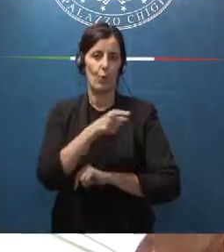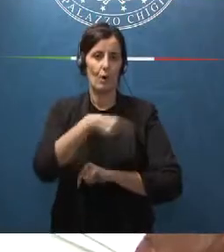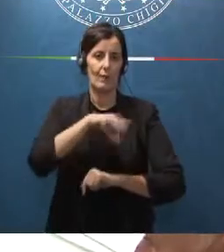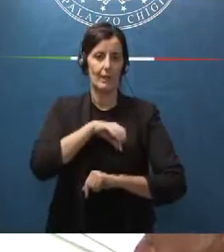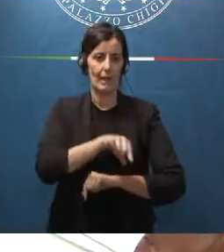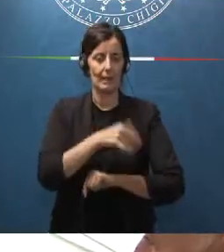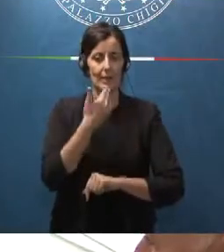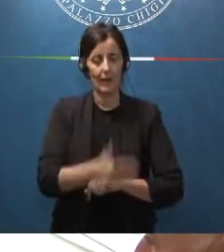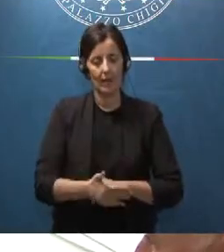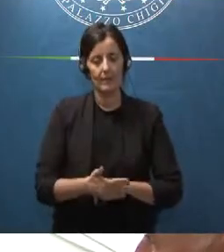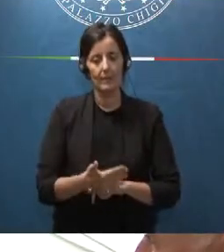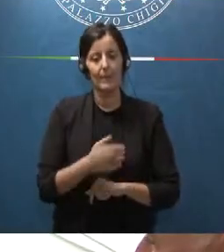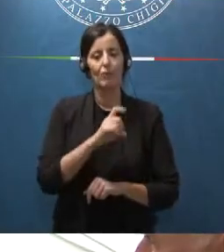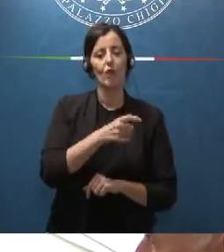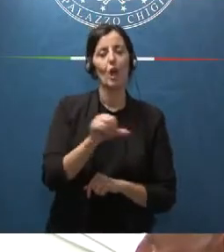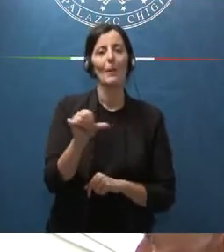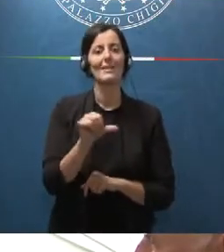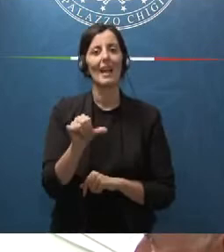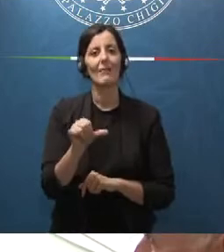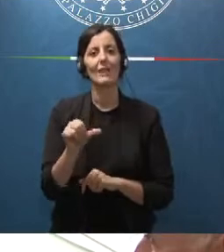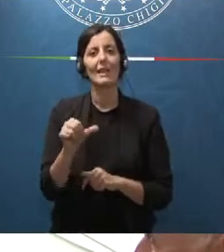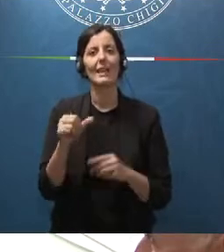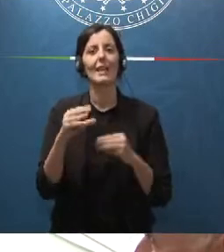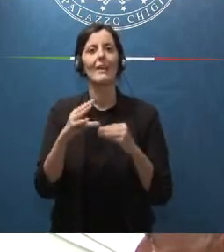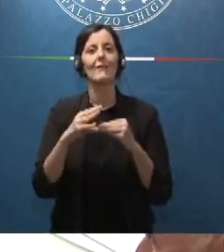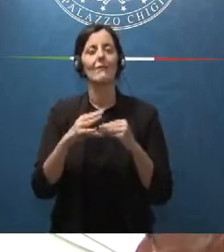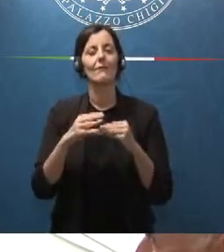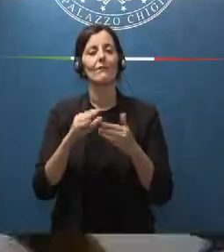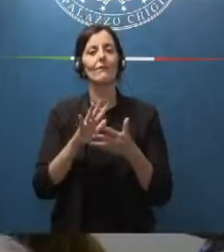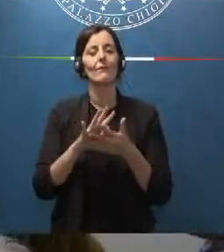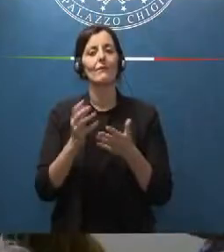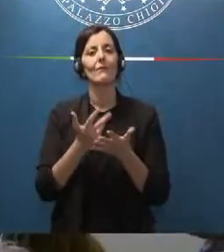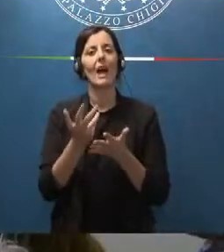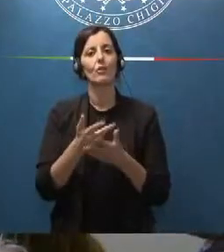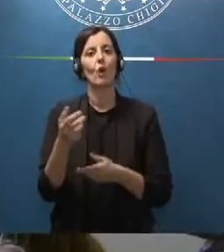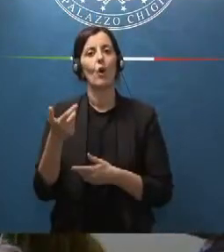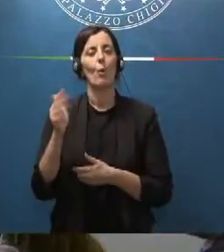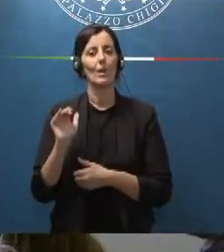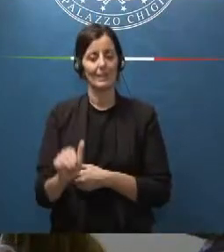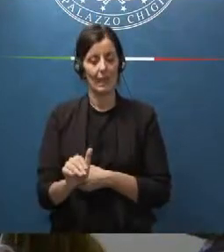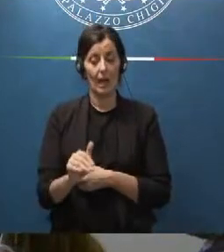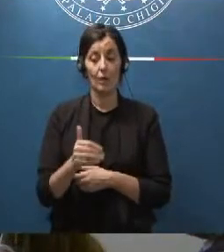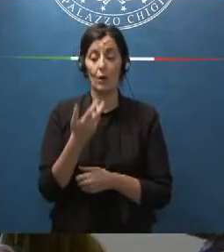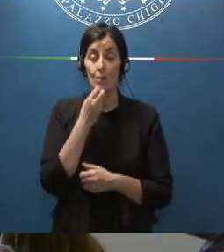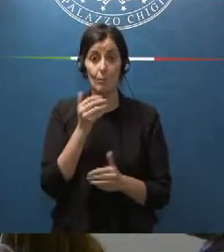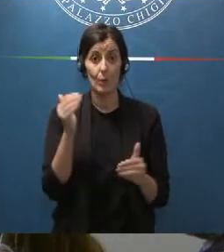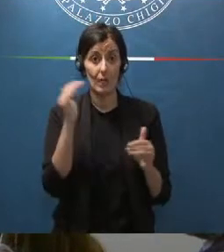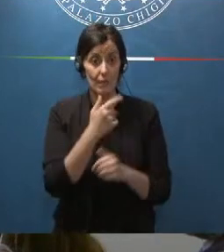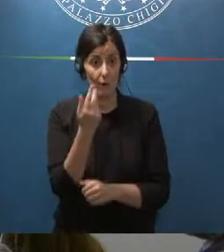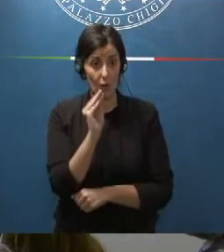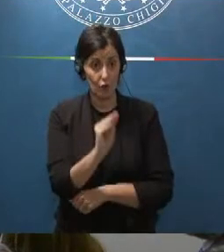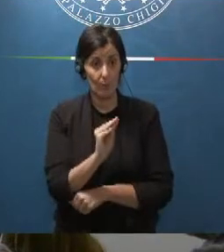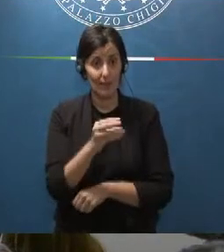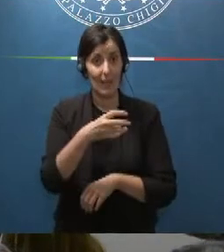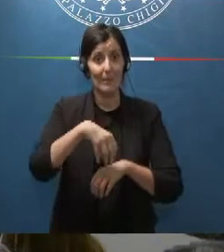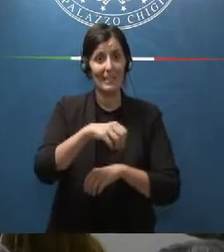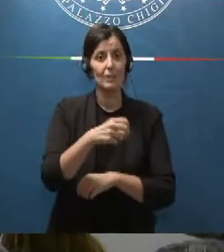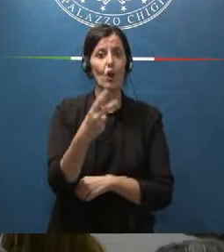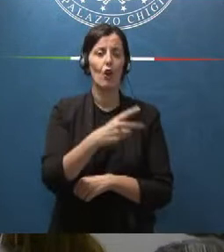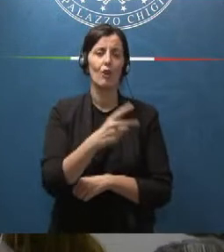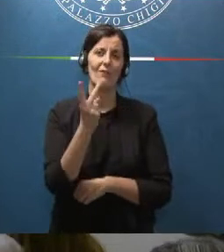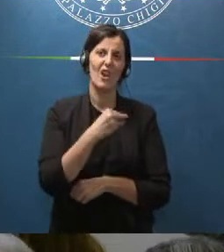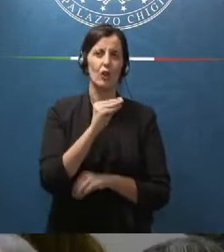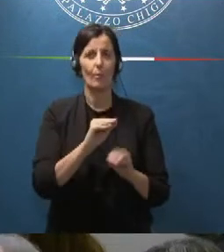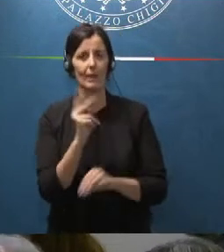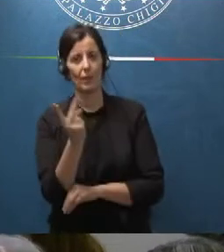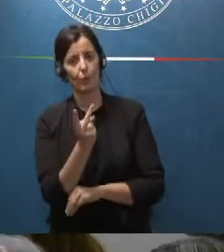passiamo a Giacomo Salvini il fatto quotidiano buonasera io ho una domanda per il ministro Nordio anzi due velocissime